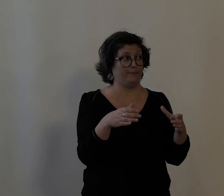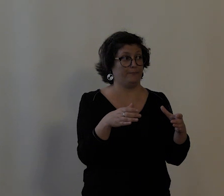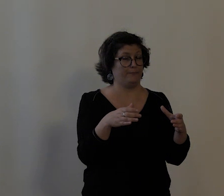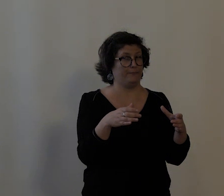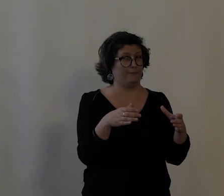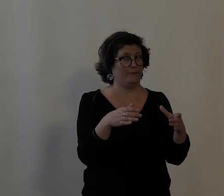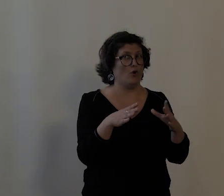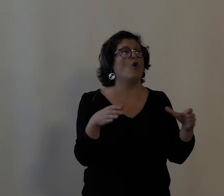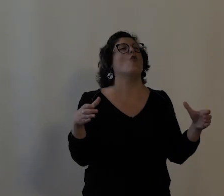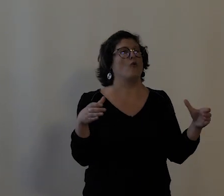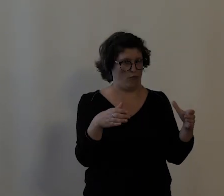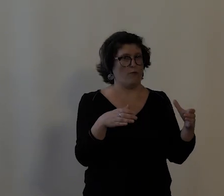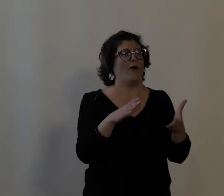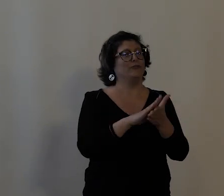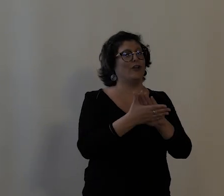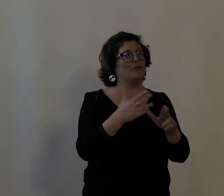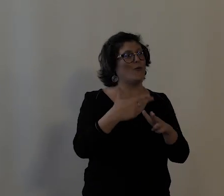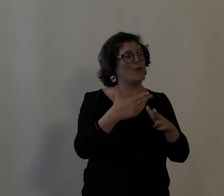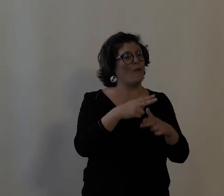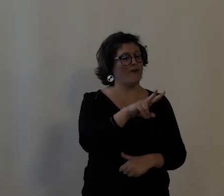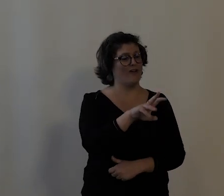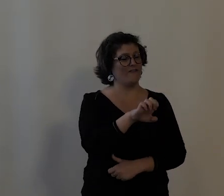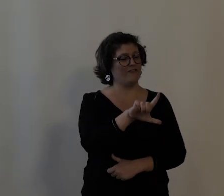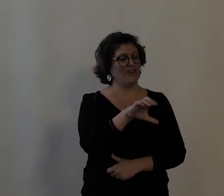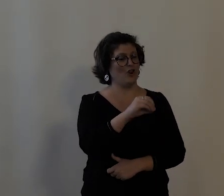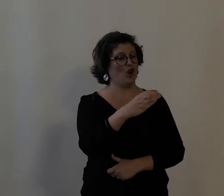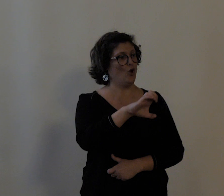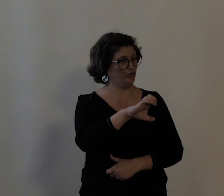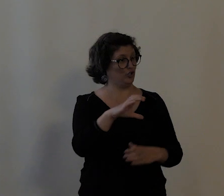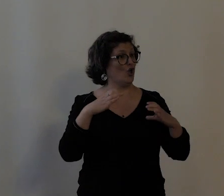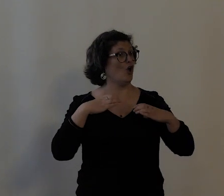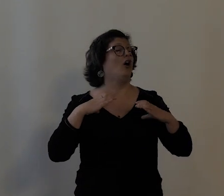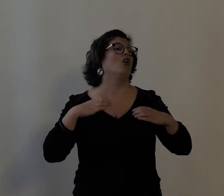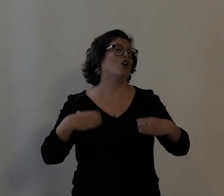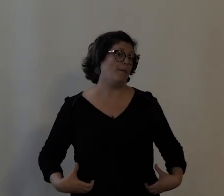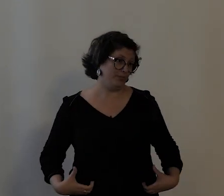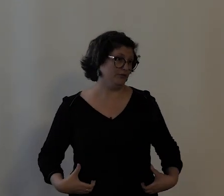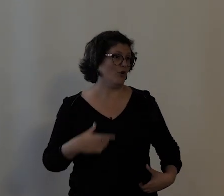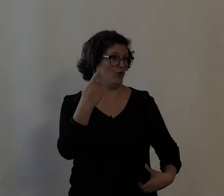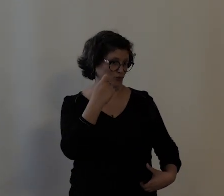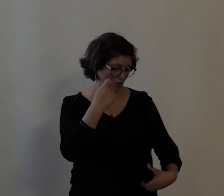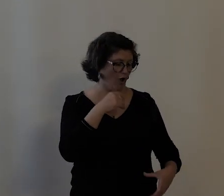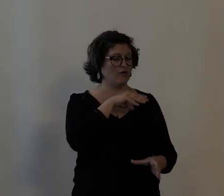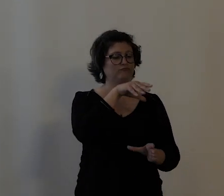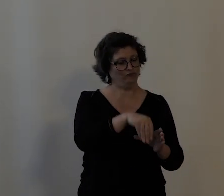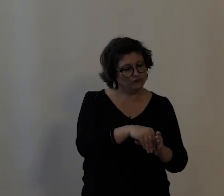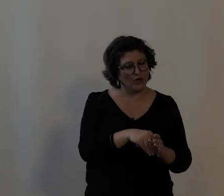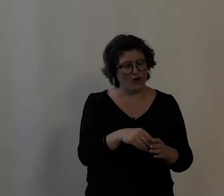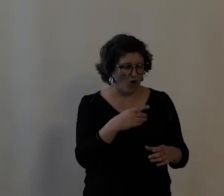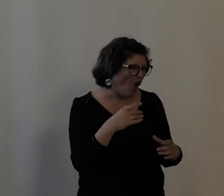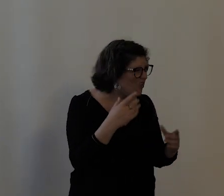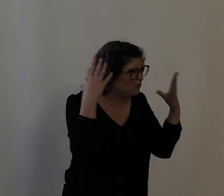du Vélos Club de Tours qui a fait le choix du thème des lapins